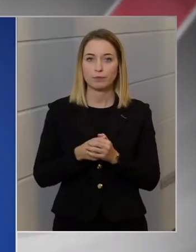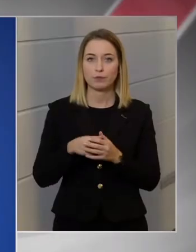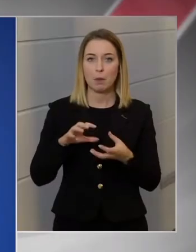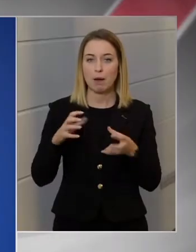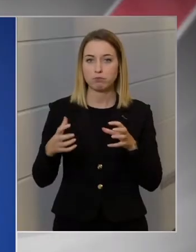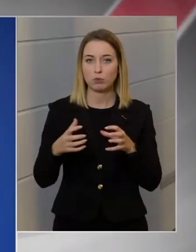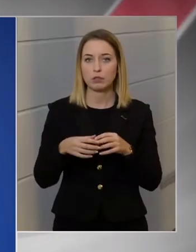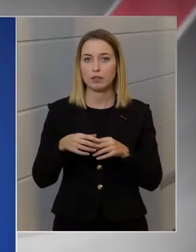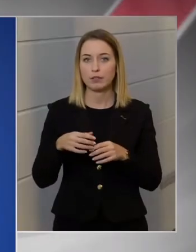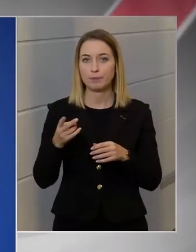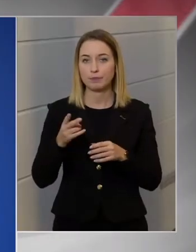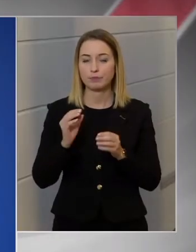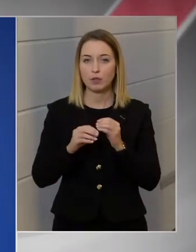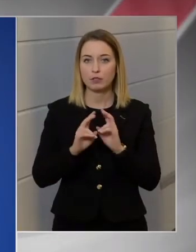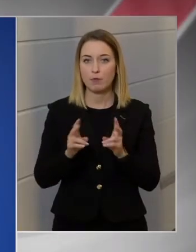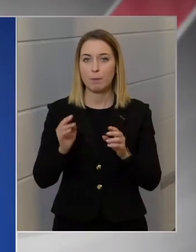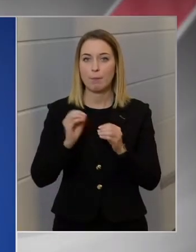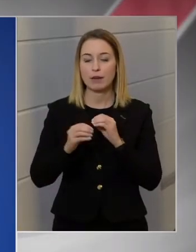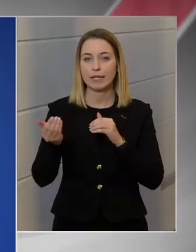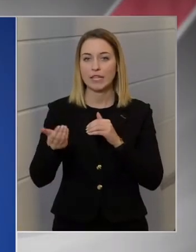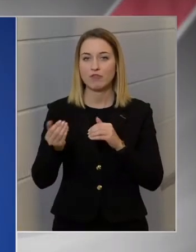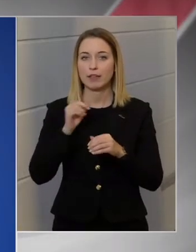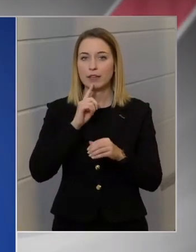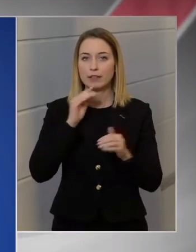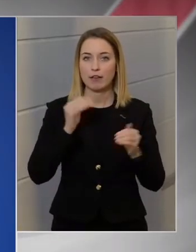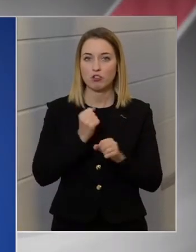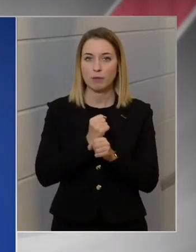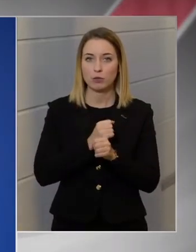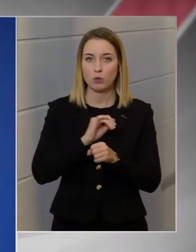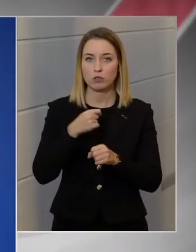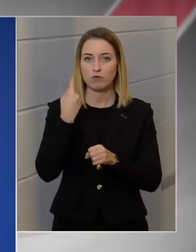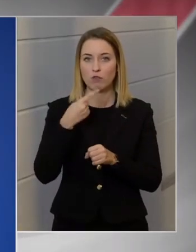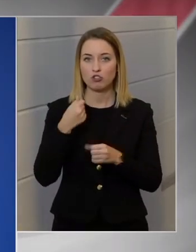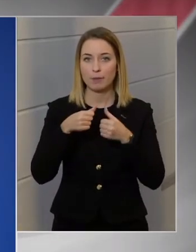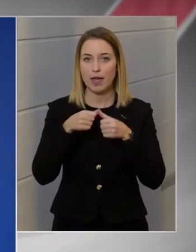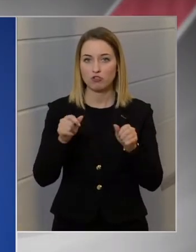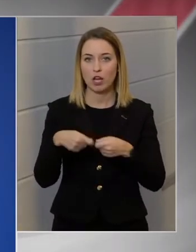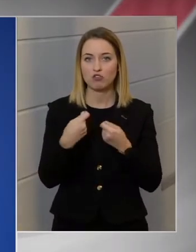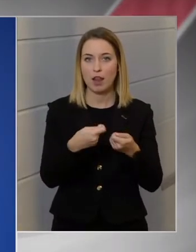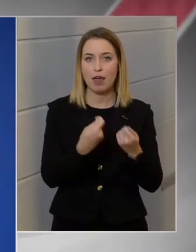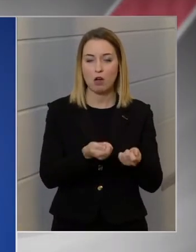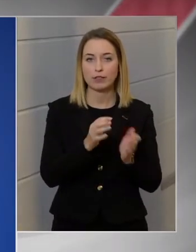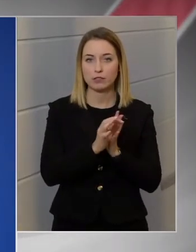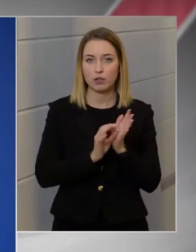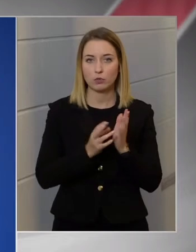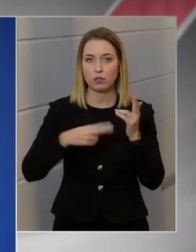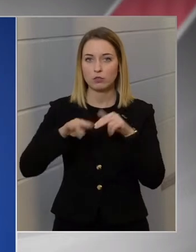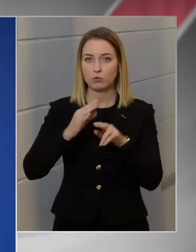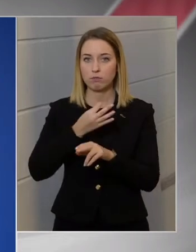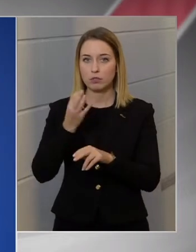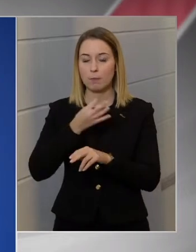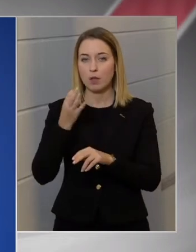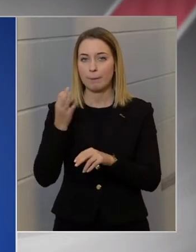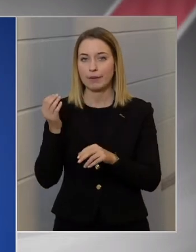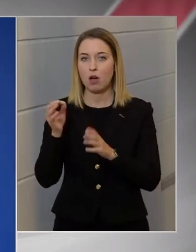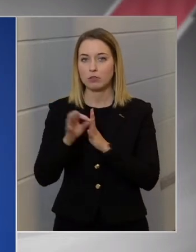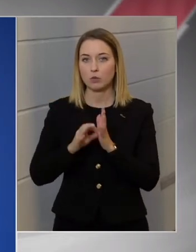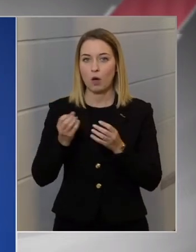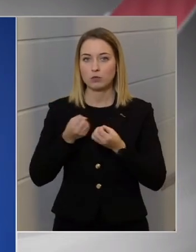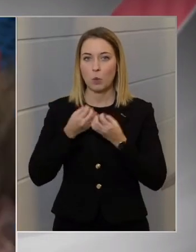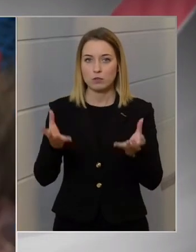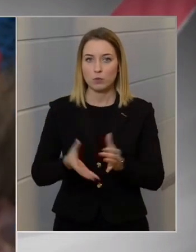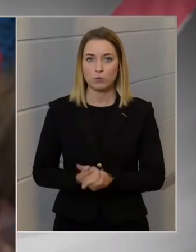ami nyilván azért van, a hétvégen kevesebben dolgoznak, és azért akkor vasárnap egységesen adják le az adatokat az összes többi nap napi adatot közlünk.